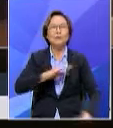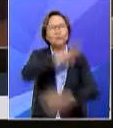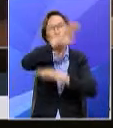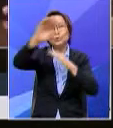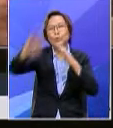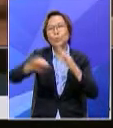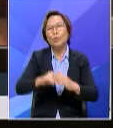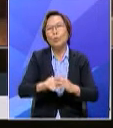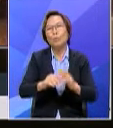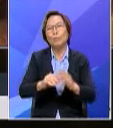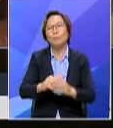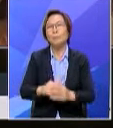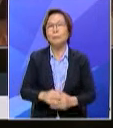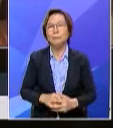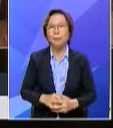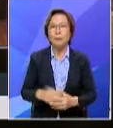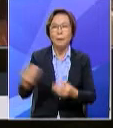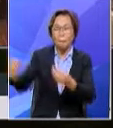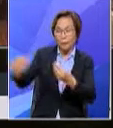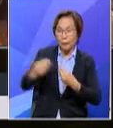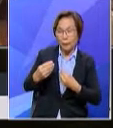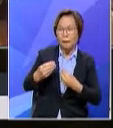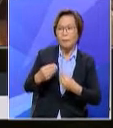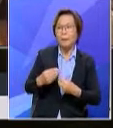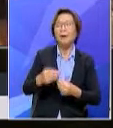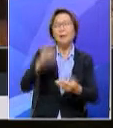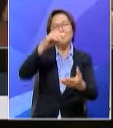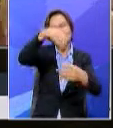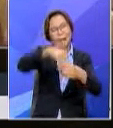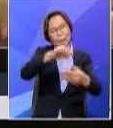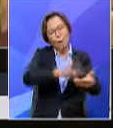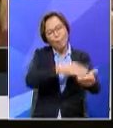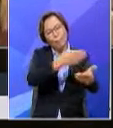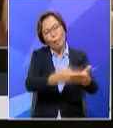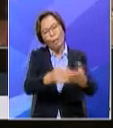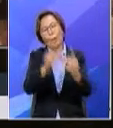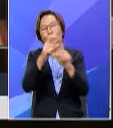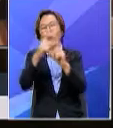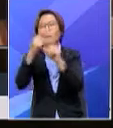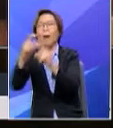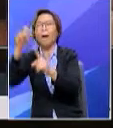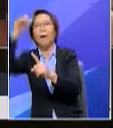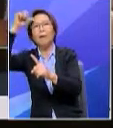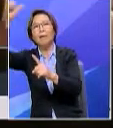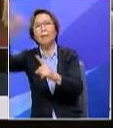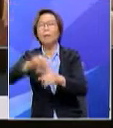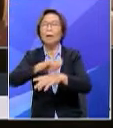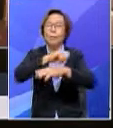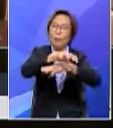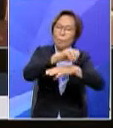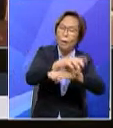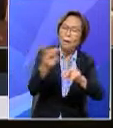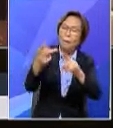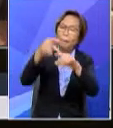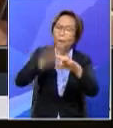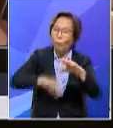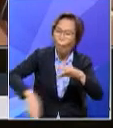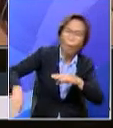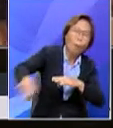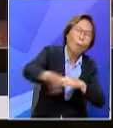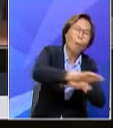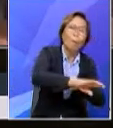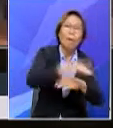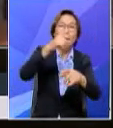semua akan pergi berikan jadi memberikan di dalam lagu itu pun ada kalimah Allah-illah Allah-illah pesanan-pesanan kepada orang